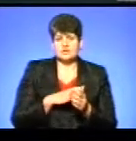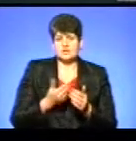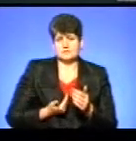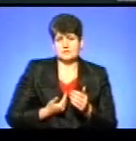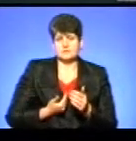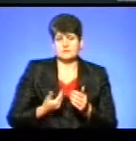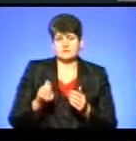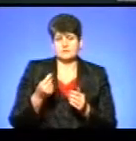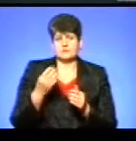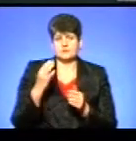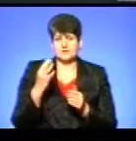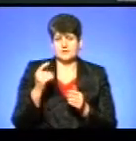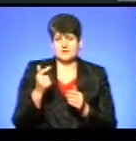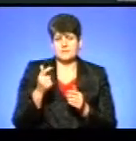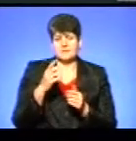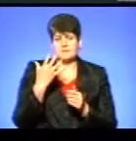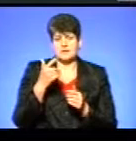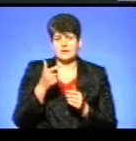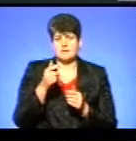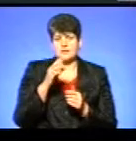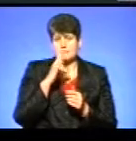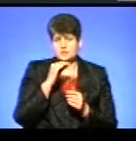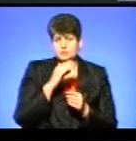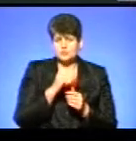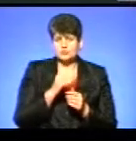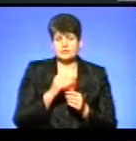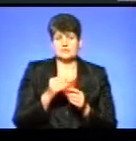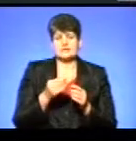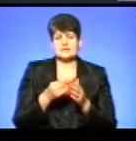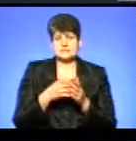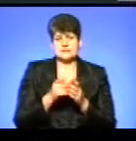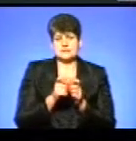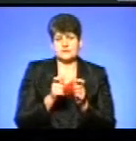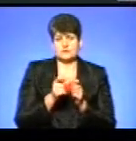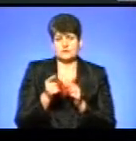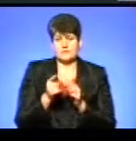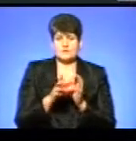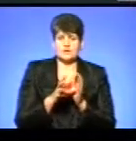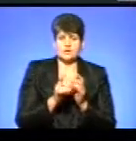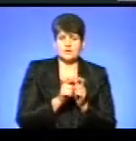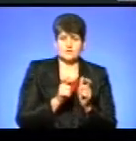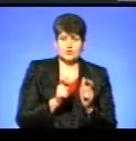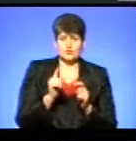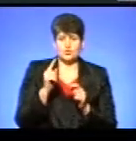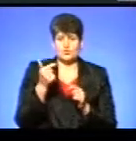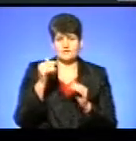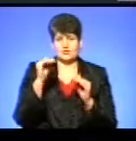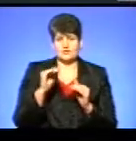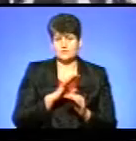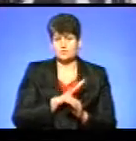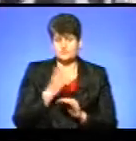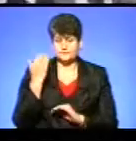гривні тролейбусом і 5 гривень маршруткою. Ціна за проїзд із карткою тернополяна або ж електронним квитком на гривню дешевше.